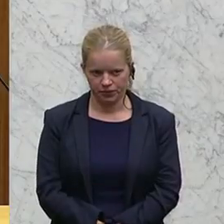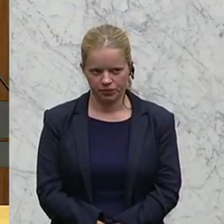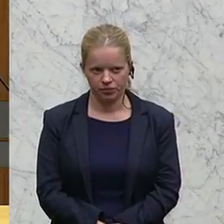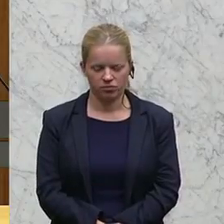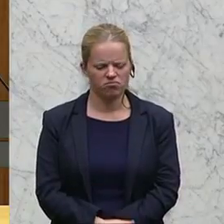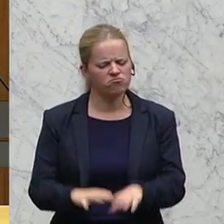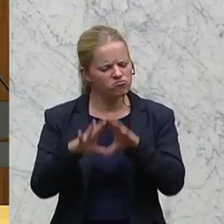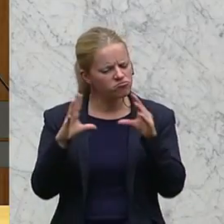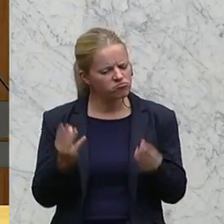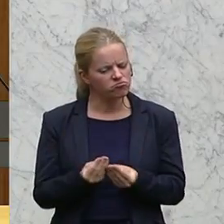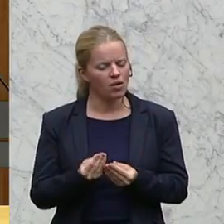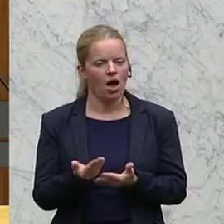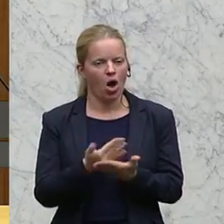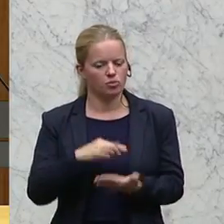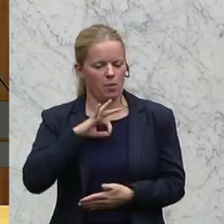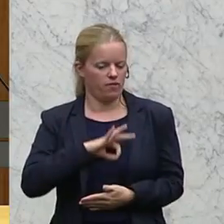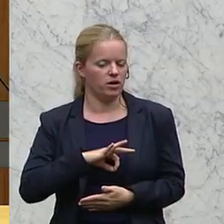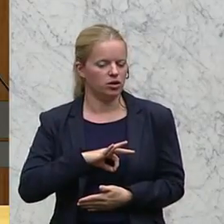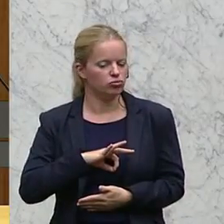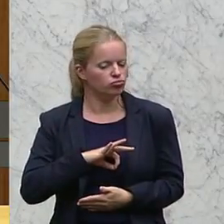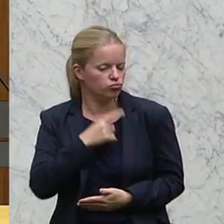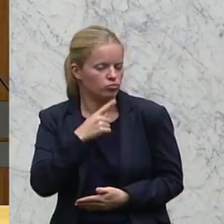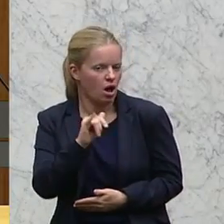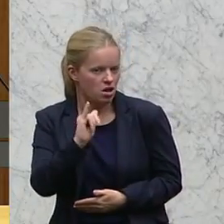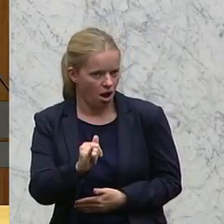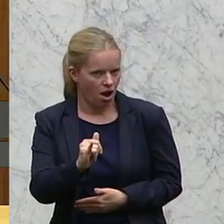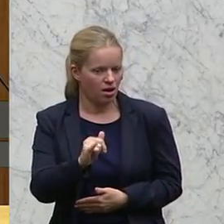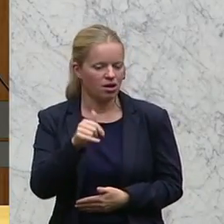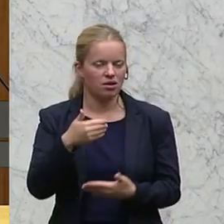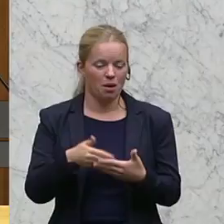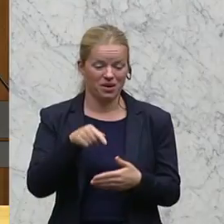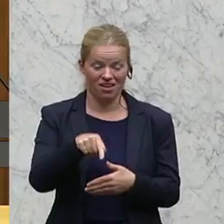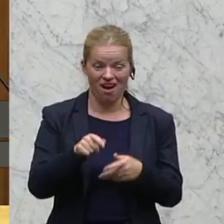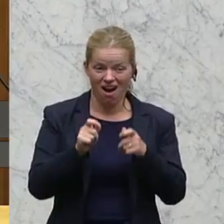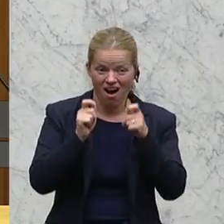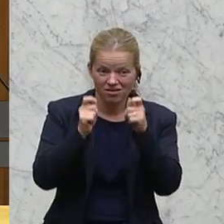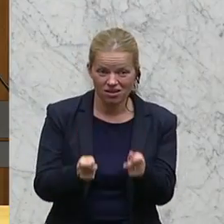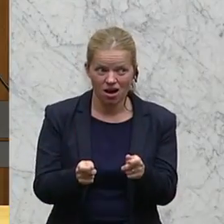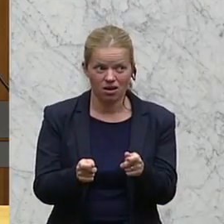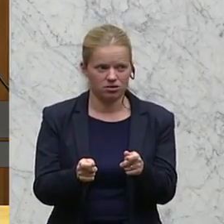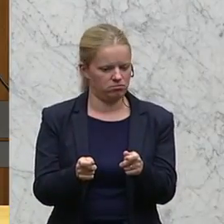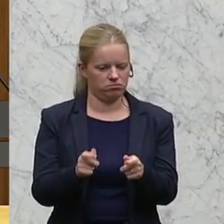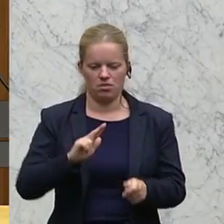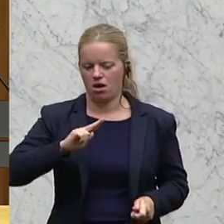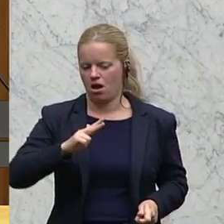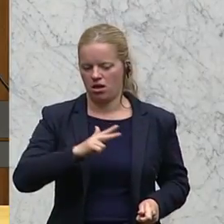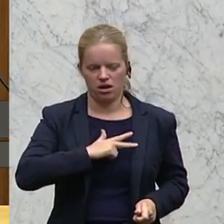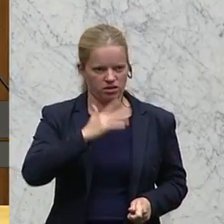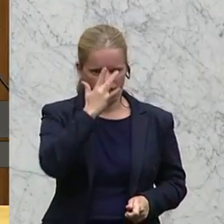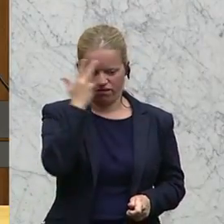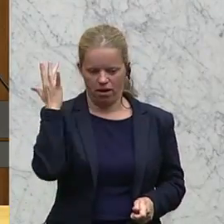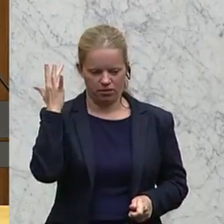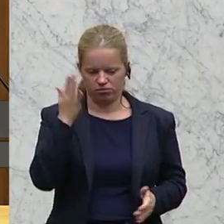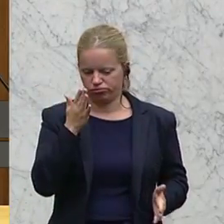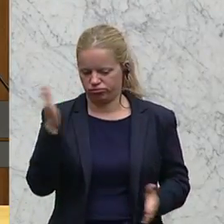Prinzipiell wäre einer Ausbildungsverpflichtung zuzustimmen. Dieser Antrag ist jedoch realitätsfremd abzulehnen.